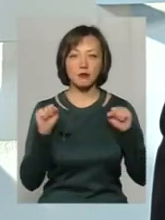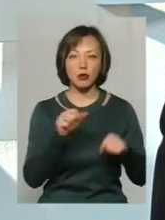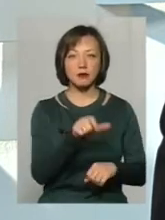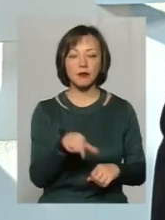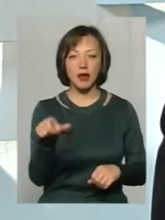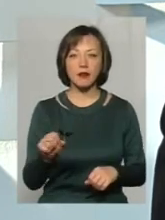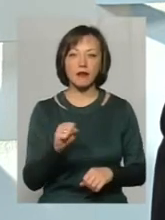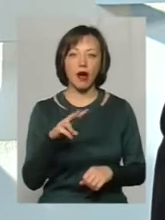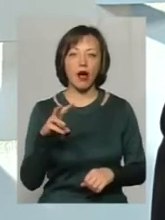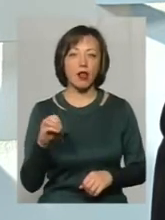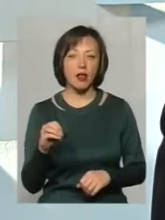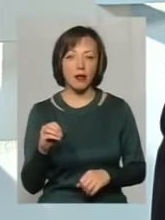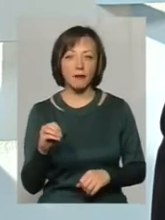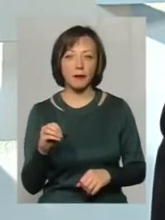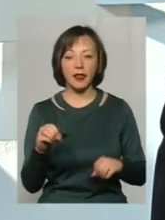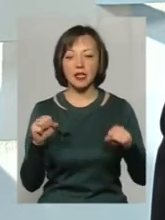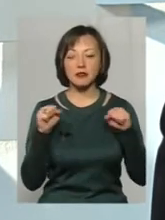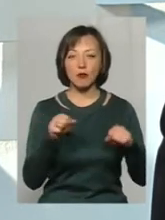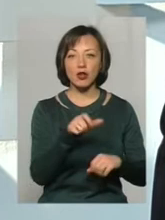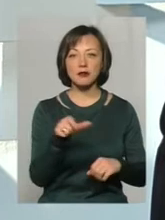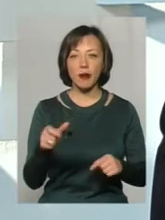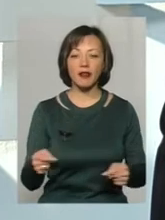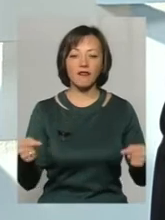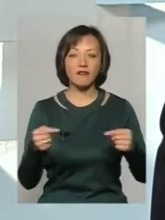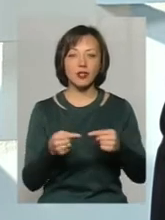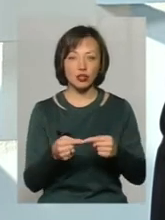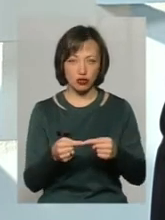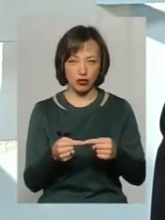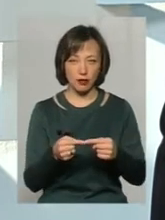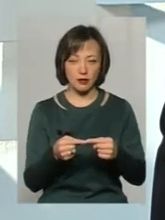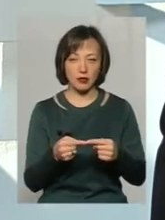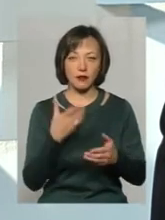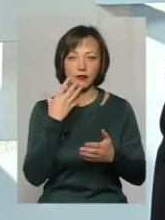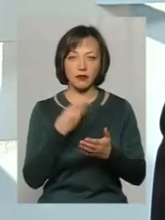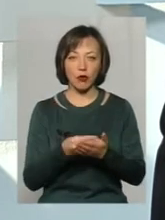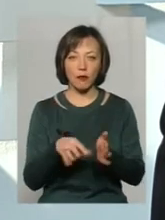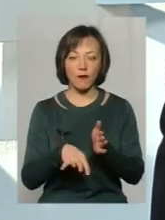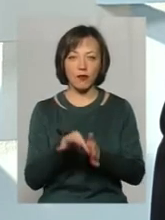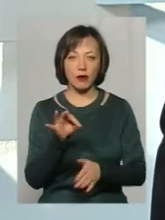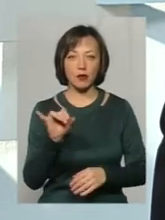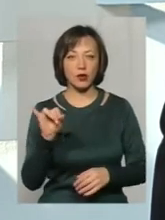але по великому рахунку спортсмени визначилися в своєму виборі.